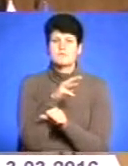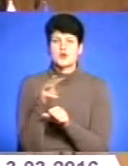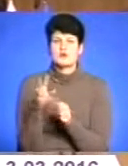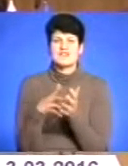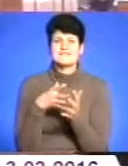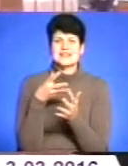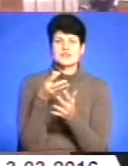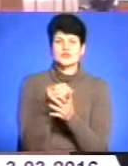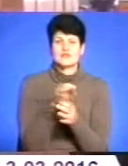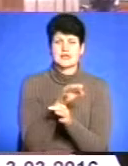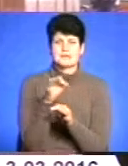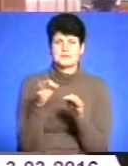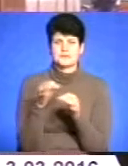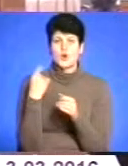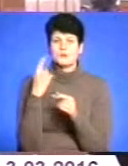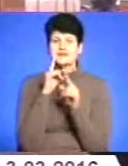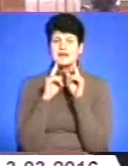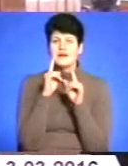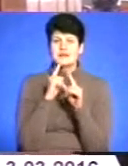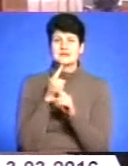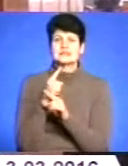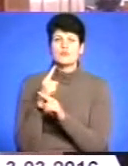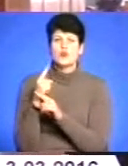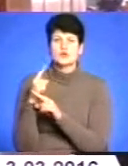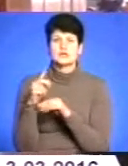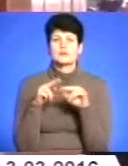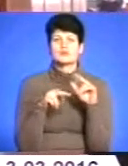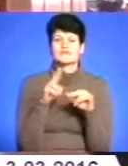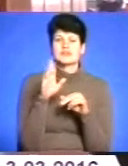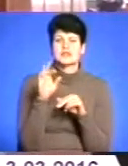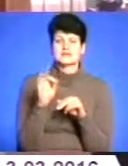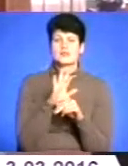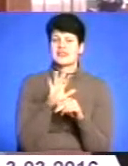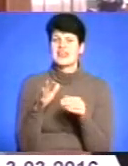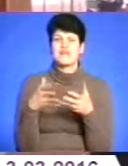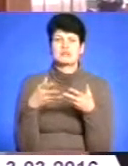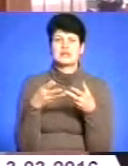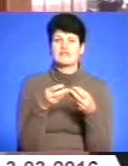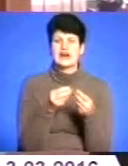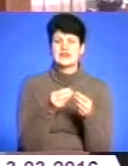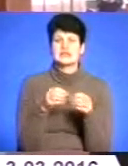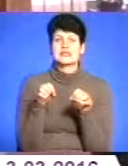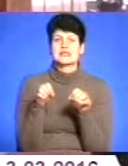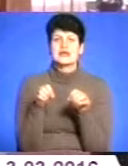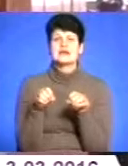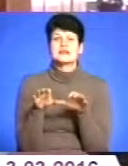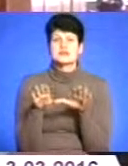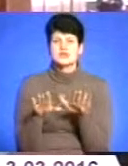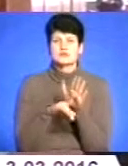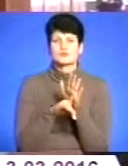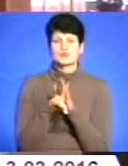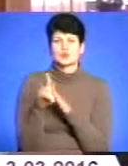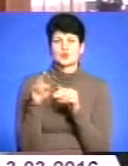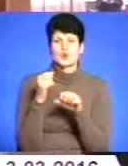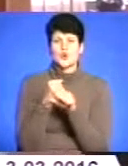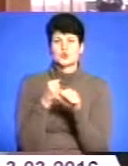проєкту. «Обласна рада, заборона на будівництво, в принципі, не впливає на рішення про початок розробки проєкту.